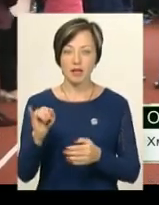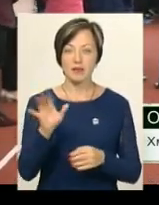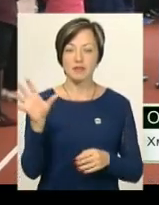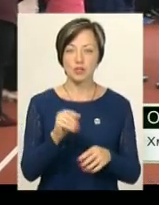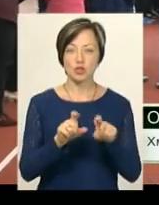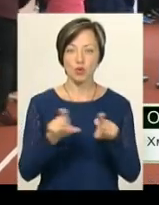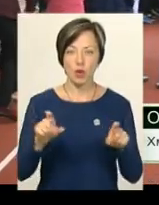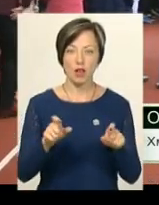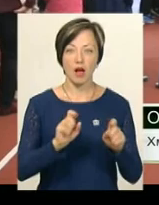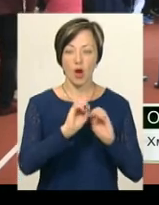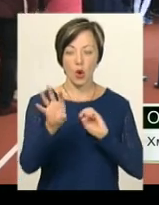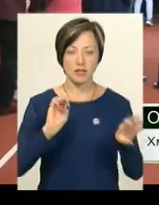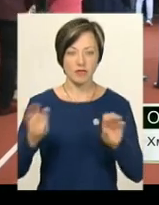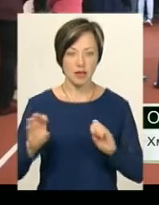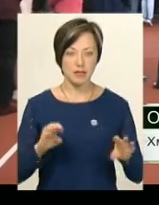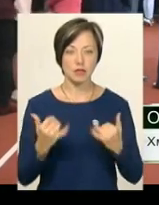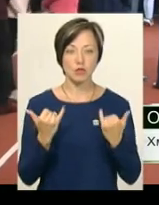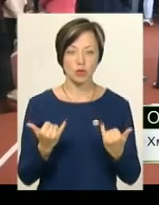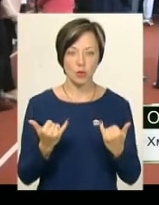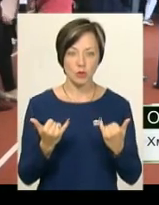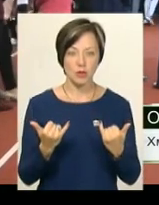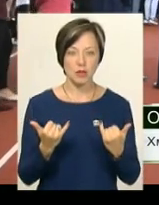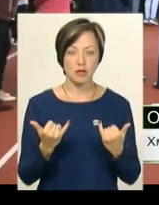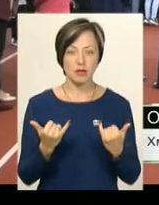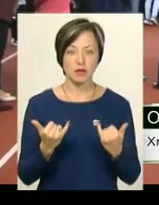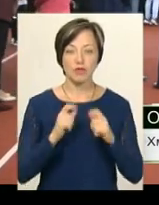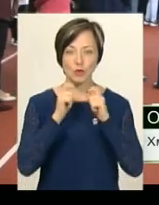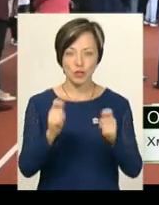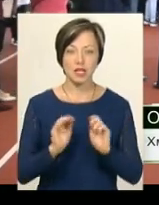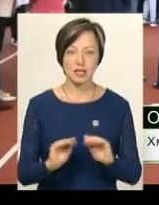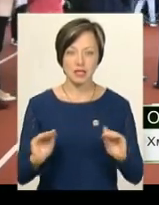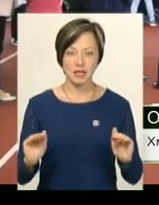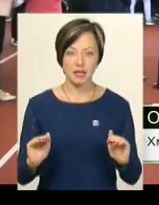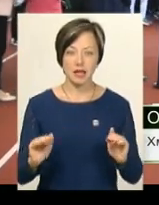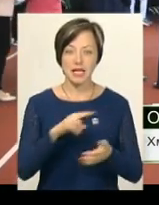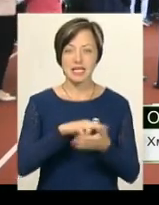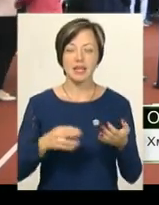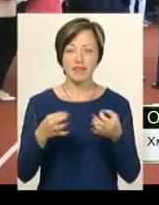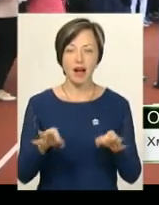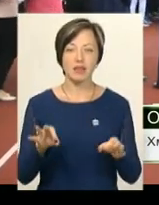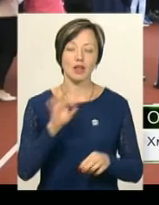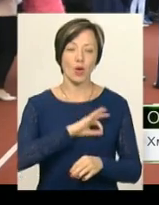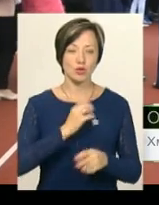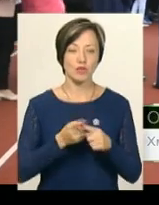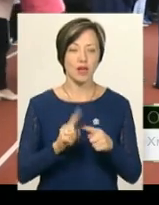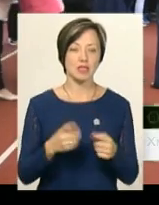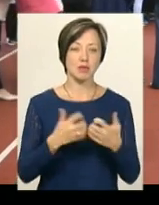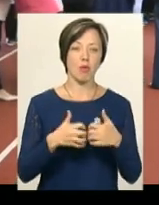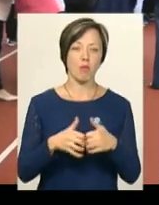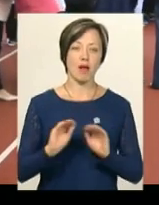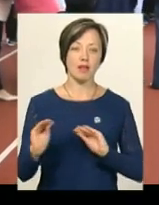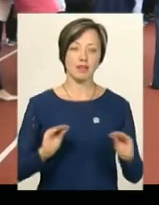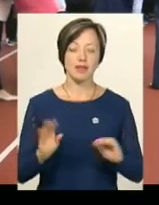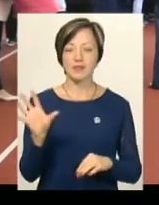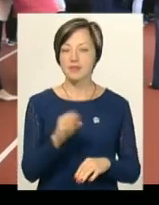усі школи його розвезли. Сьогодні власне влучили дітям сертифікати на користування цим обладнанням. Від